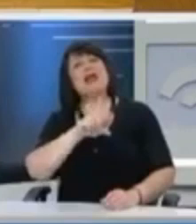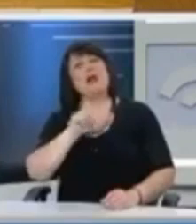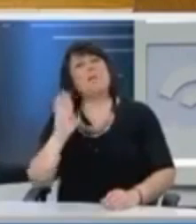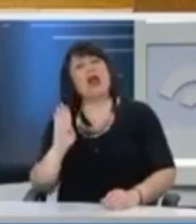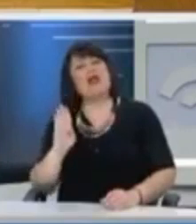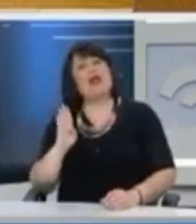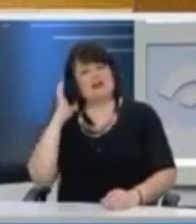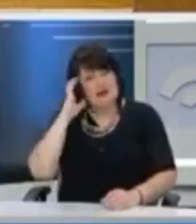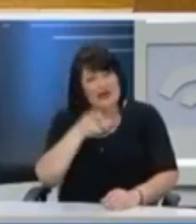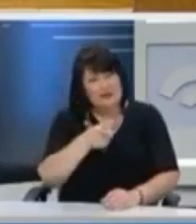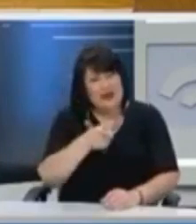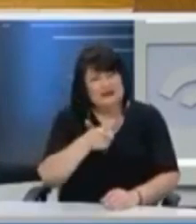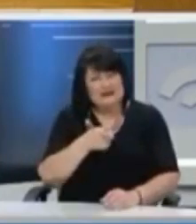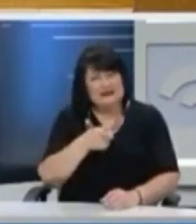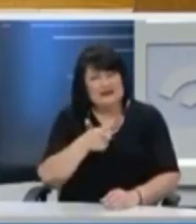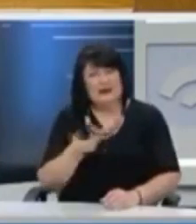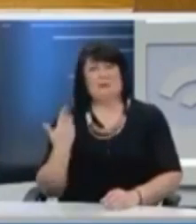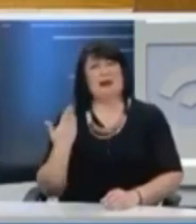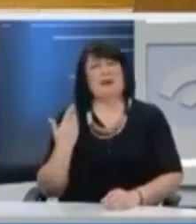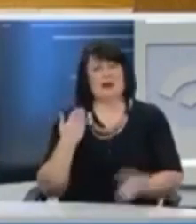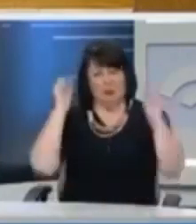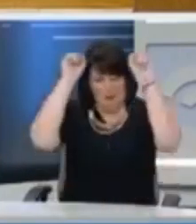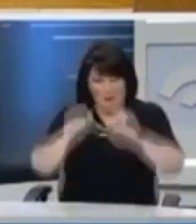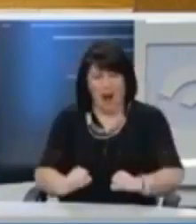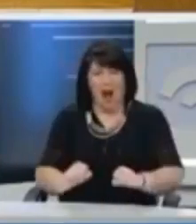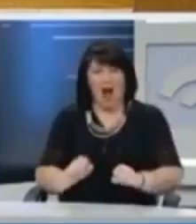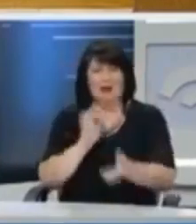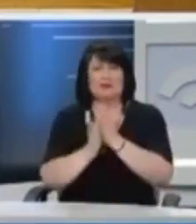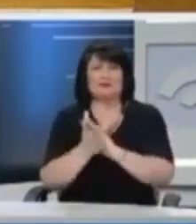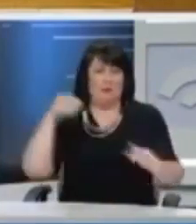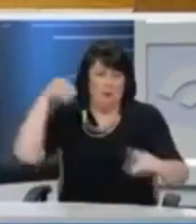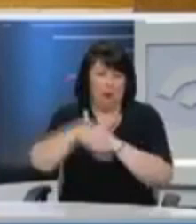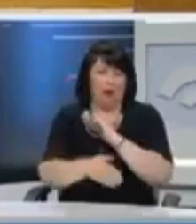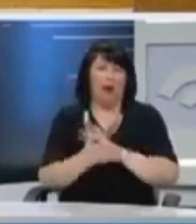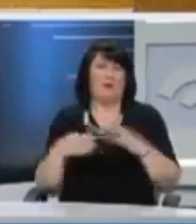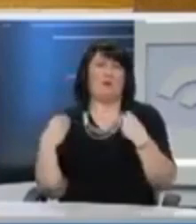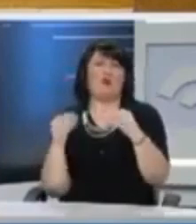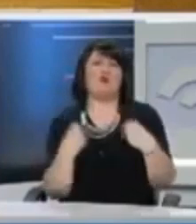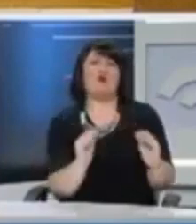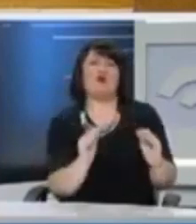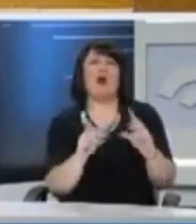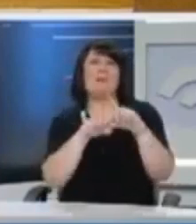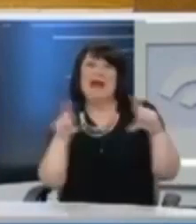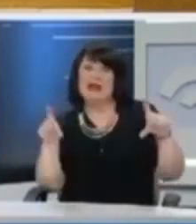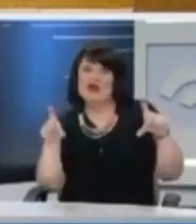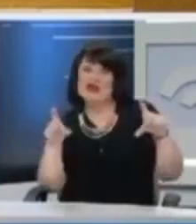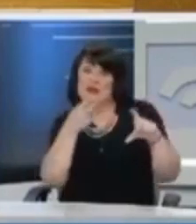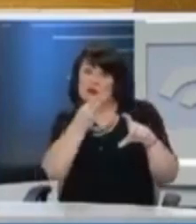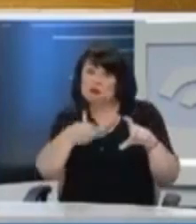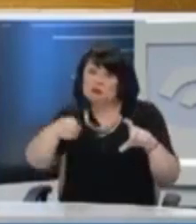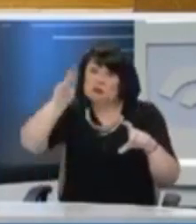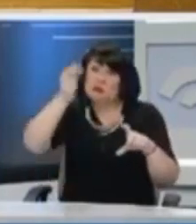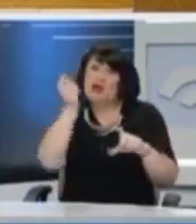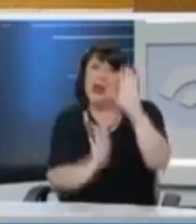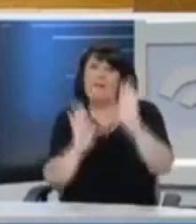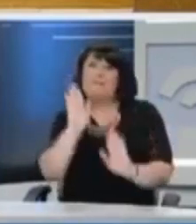Μερικά εις 24 ώρα πριν κλείσουν όταν ανακοινώθηκε η πόλησή τους ανέβηκε η μετοχή. Τα